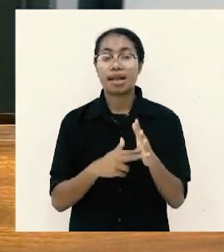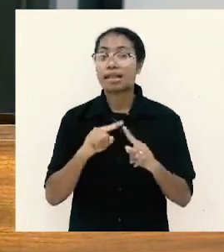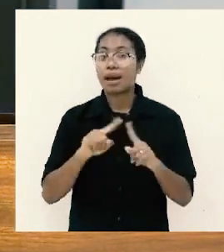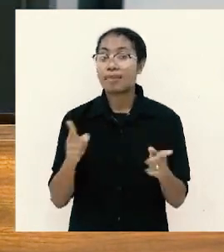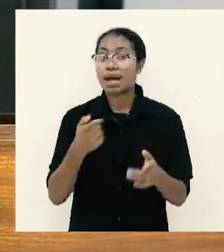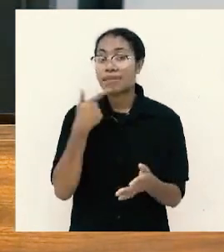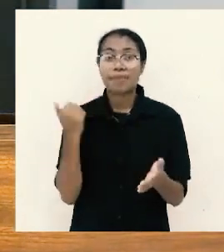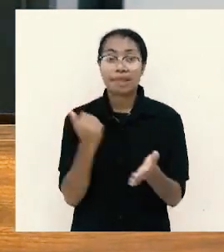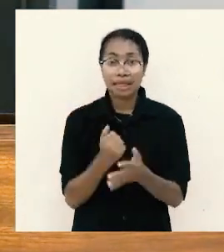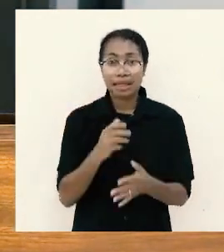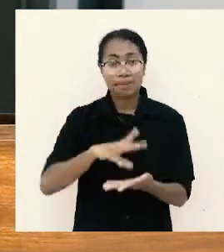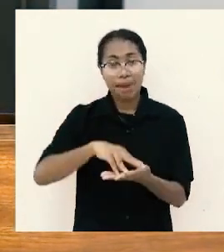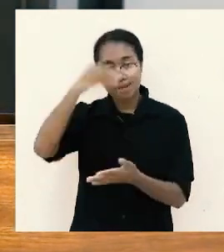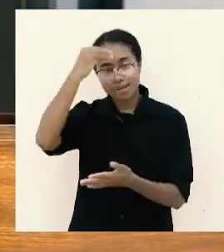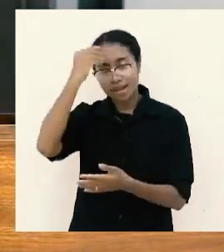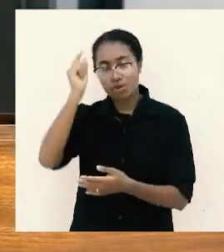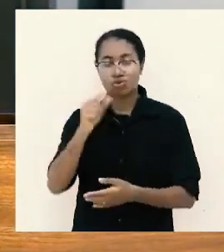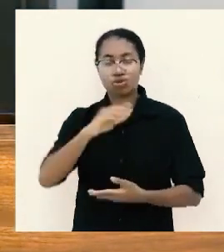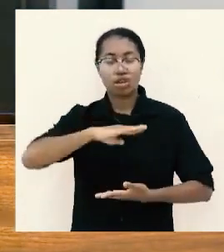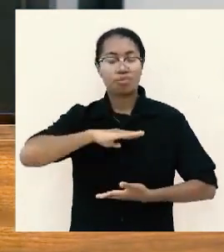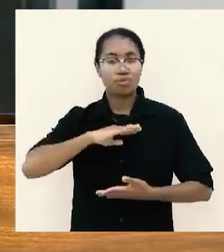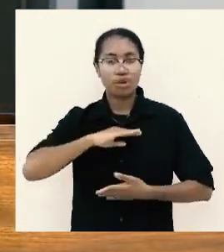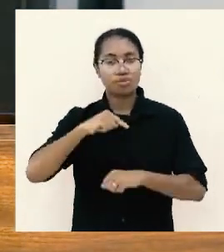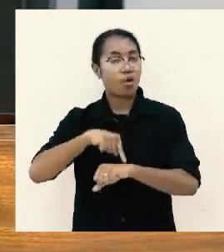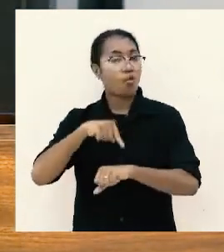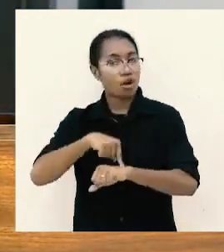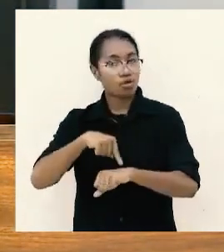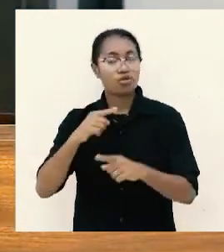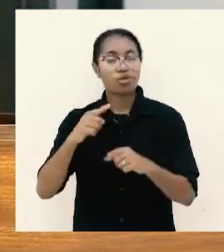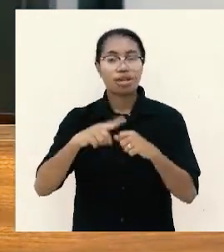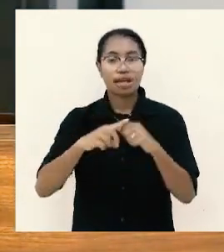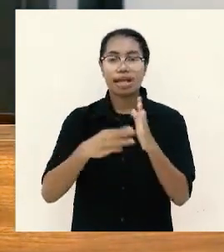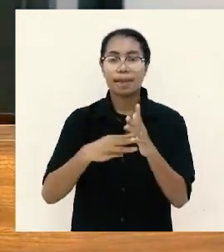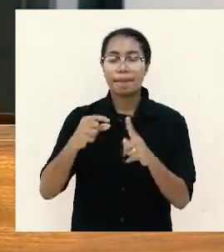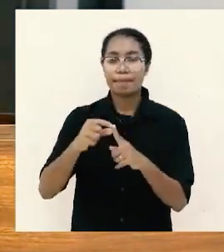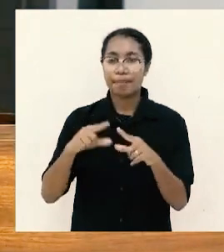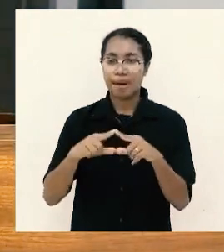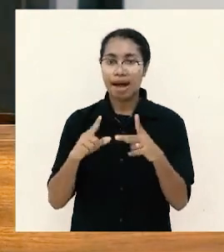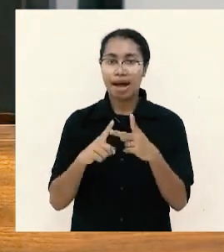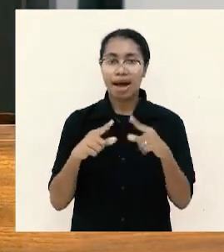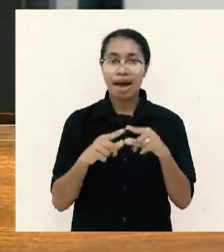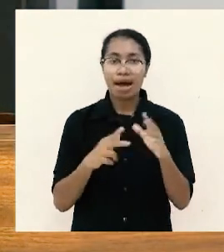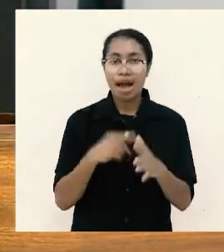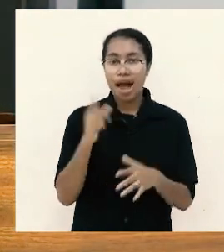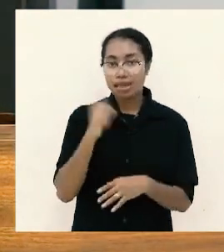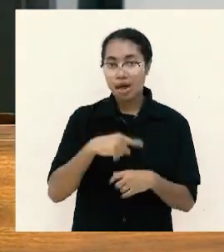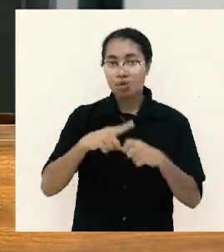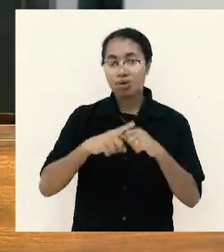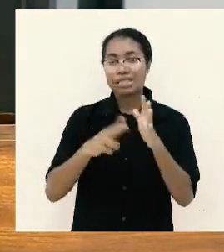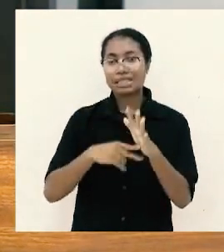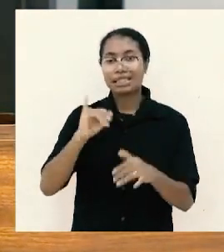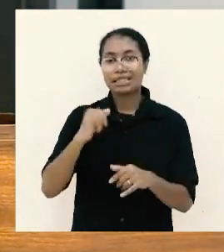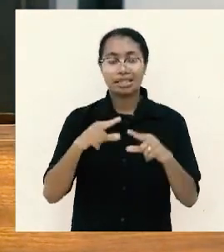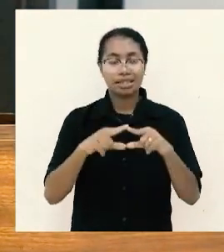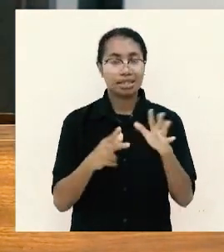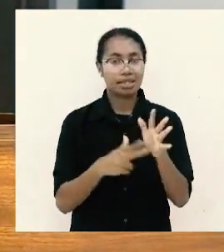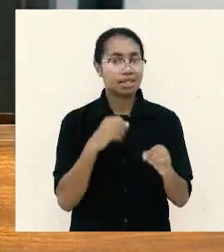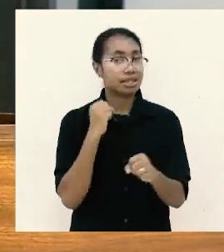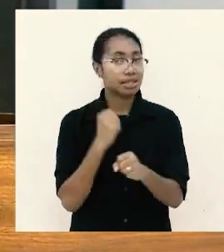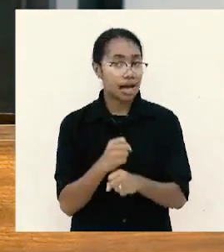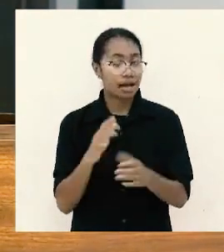belajar jadi puas pada waktu kelimpahan atau pada waktu kenyang dan